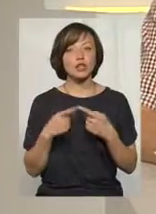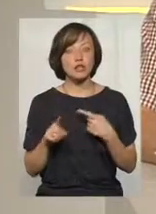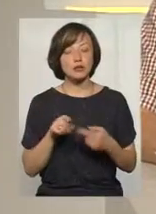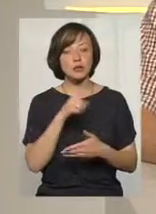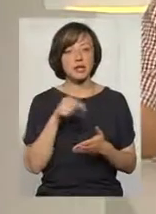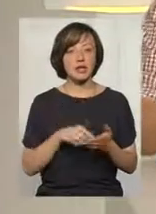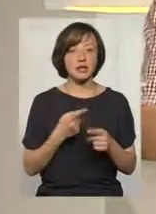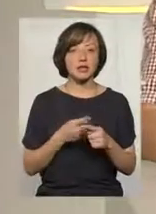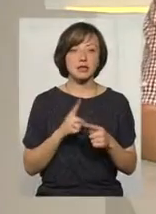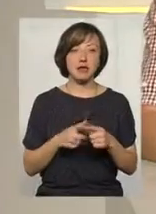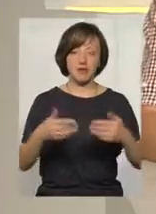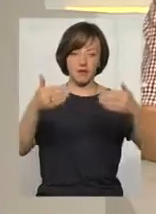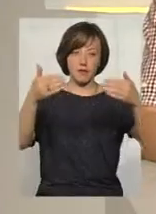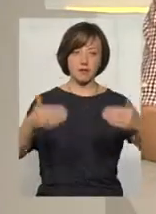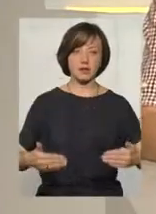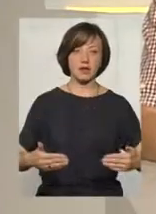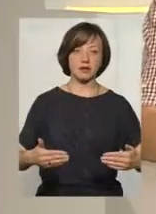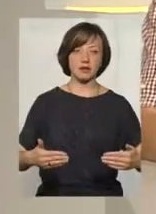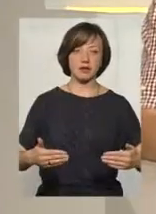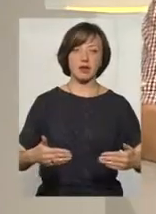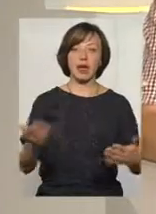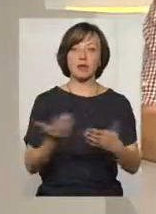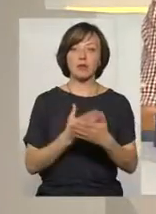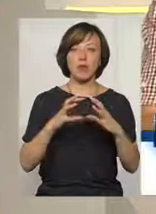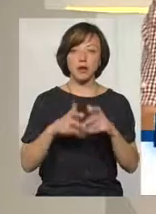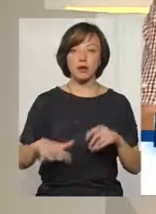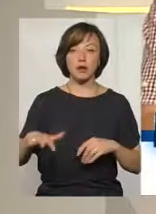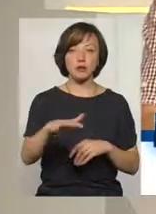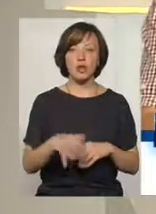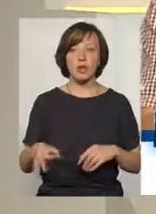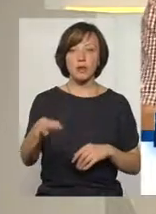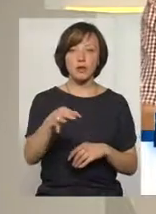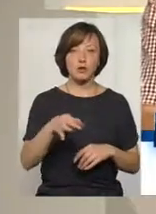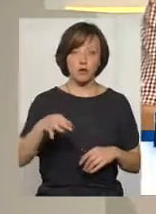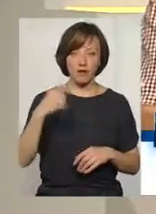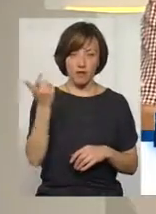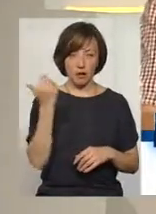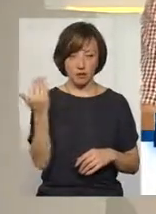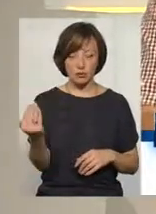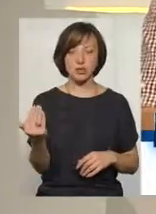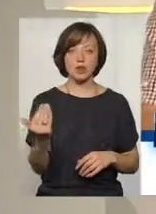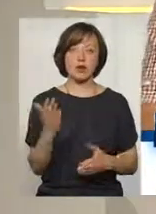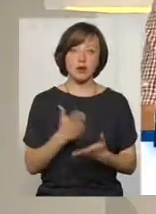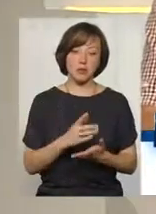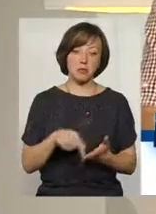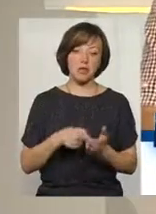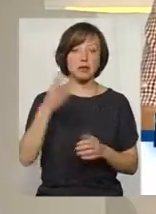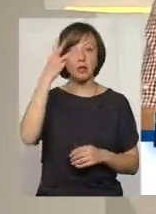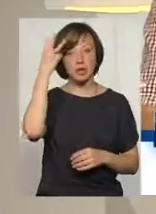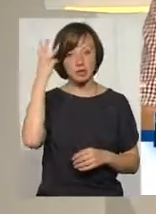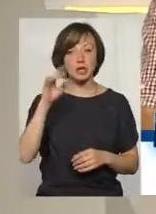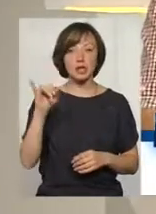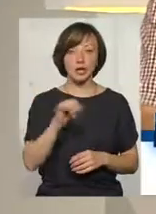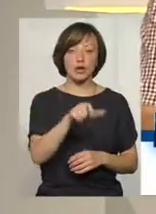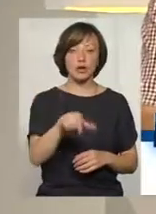питання, це вже фасад кінотеатру «Планета». Знову таки, приміщення обласної комунальної власності, розташовані в місті Хмельницькому. І